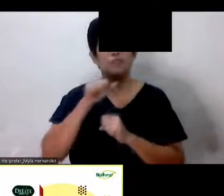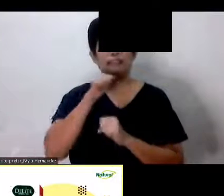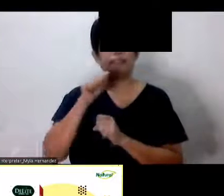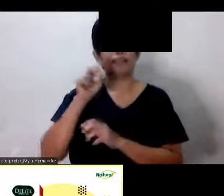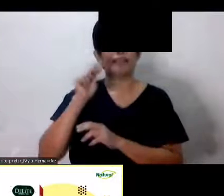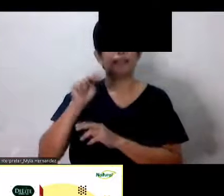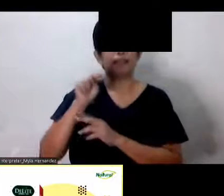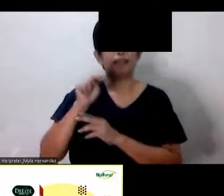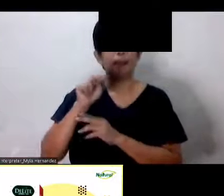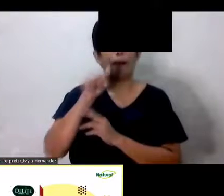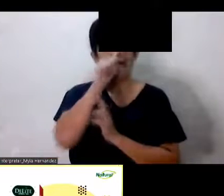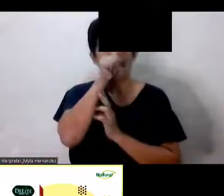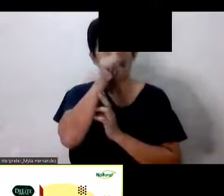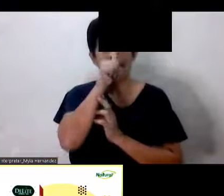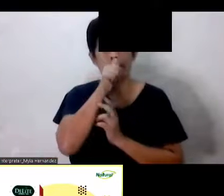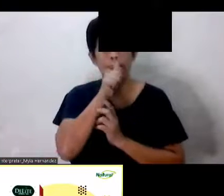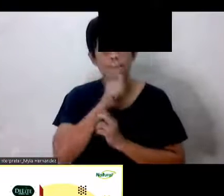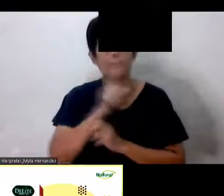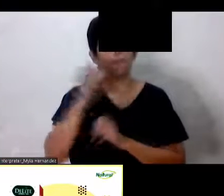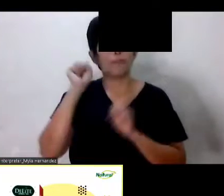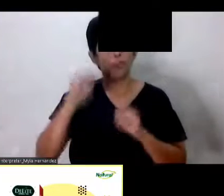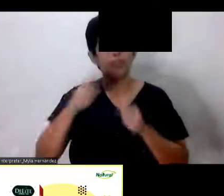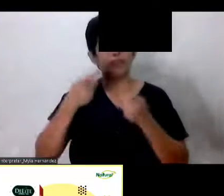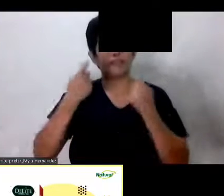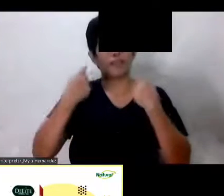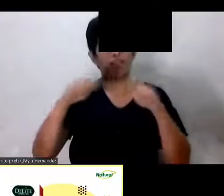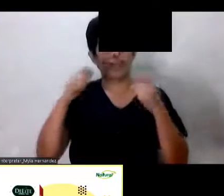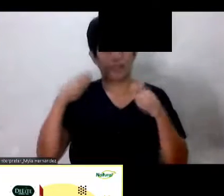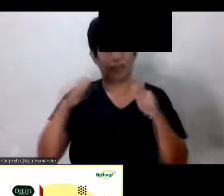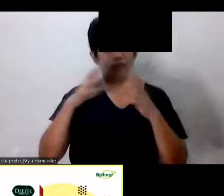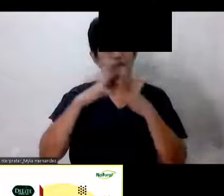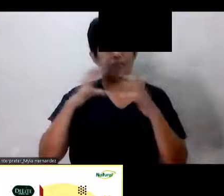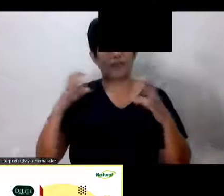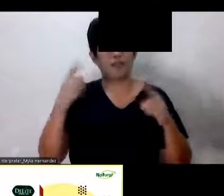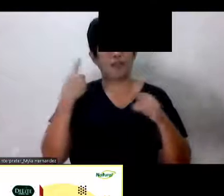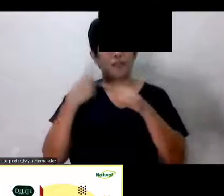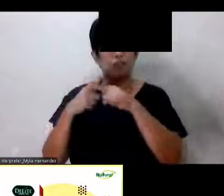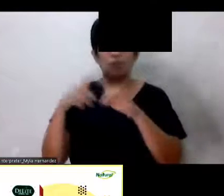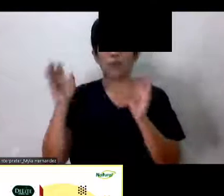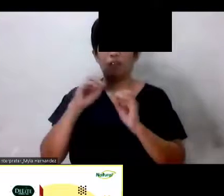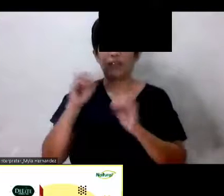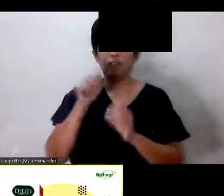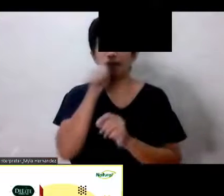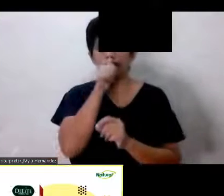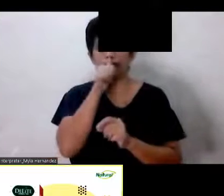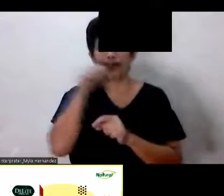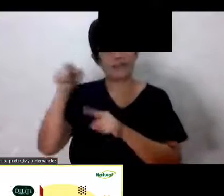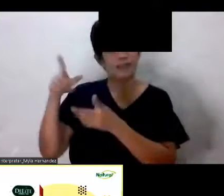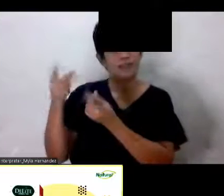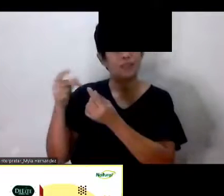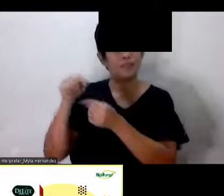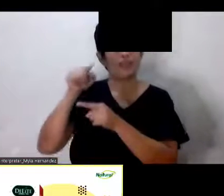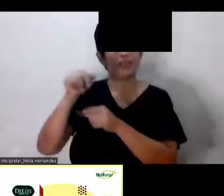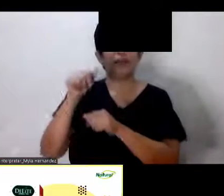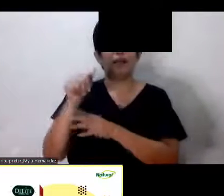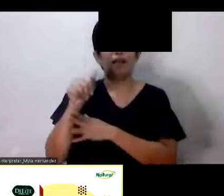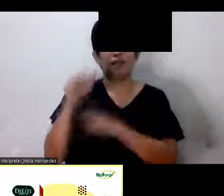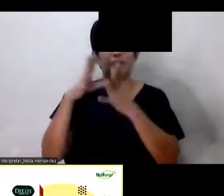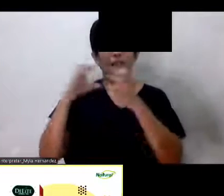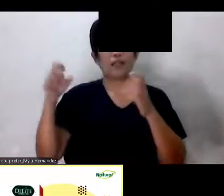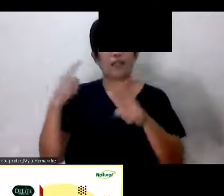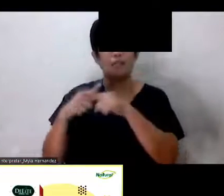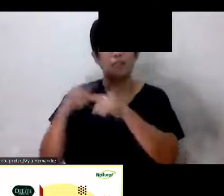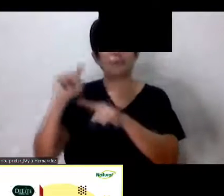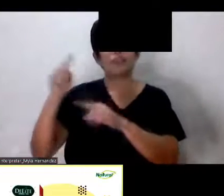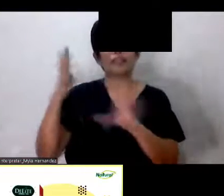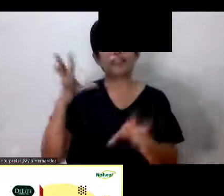tiisin yan Pwede nyo subukan ng Ampalayaplasma Walang sikreto ang ginagawa ng Ampalayaplasma Dinadagdag lang niya ang